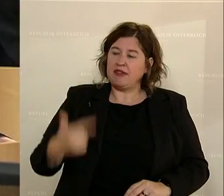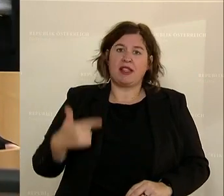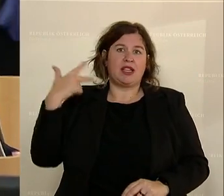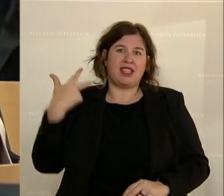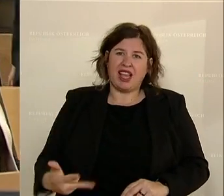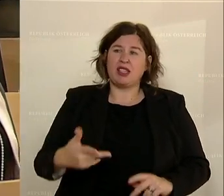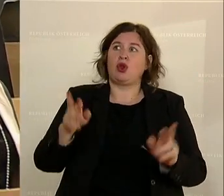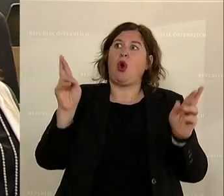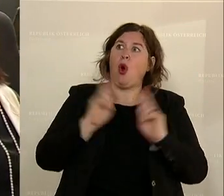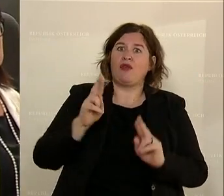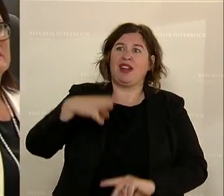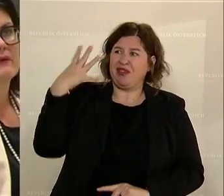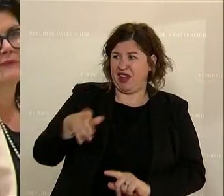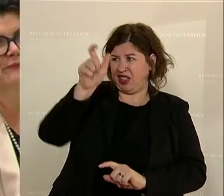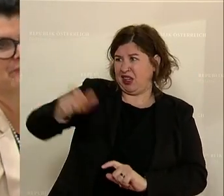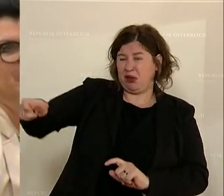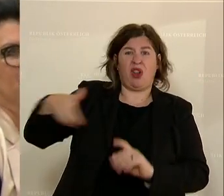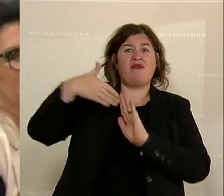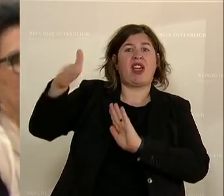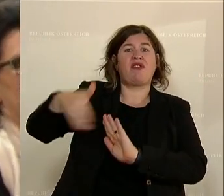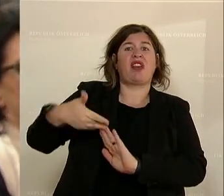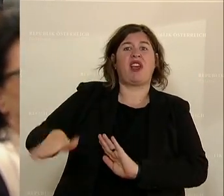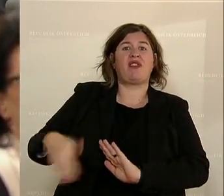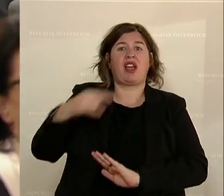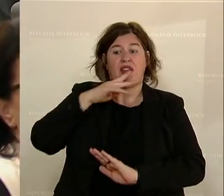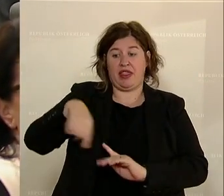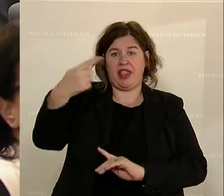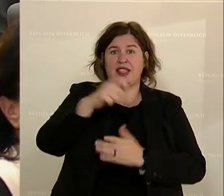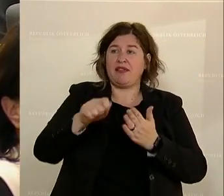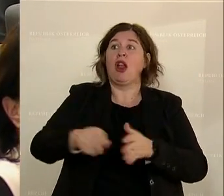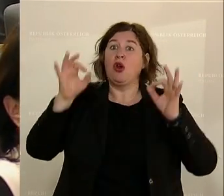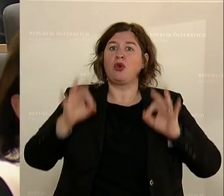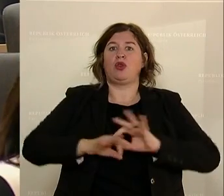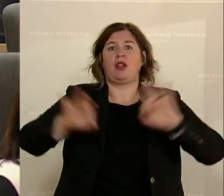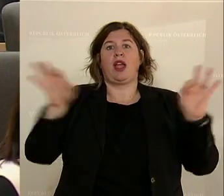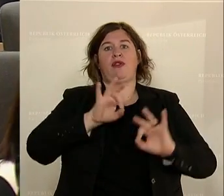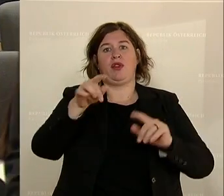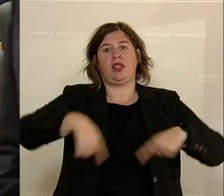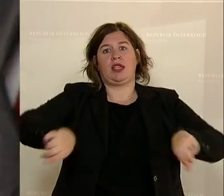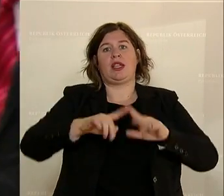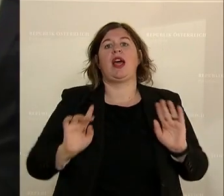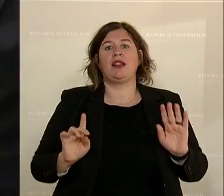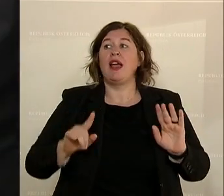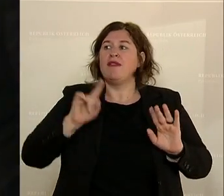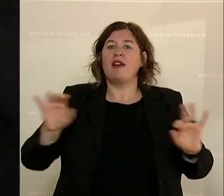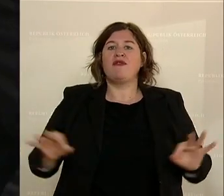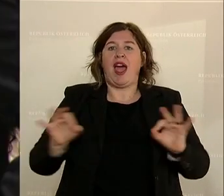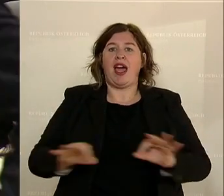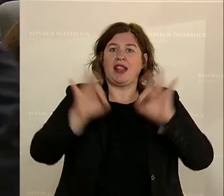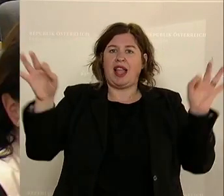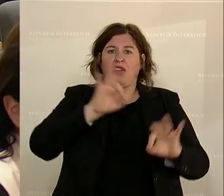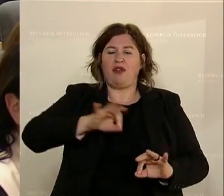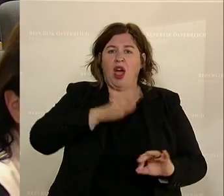hoffentlich sogar 40 von Ihnen werden weg sein nach der nächsten Wahl. Das wird ein guter Tag für dieses Land sein, das wird ein Feiertag für alle